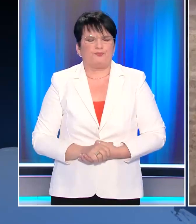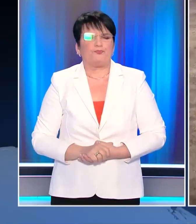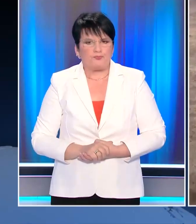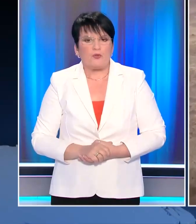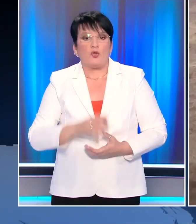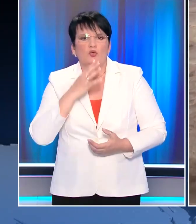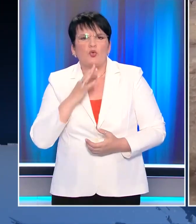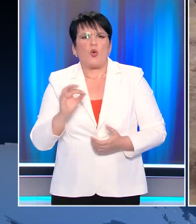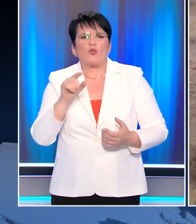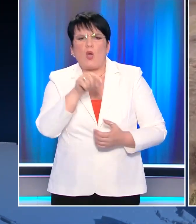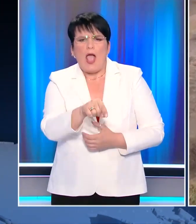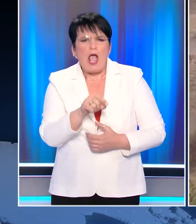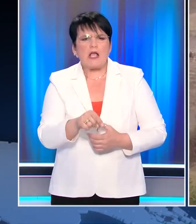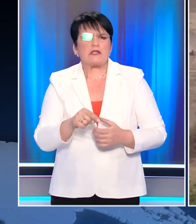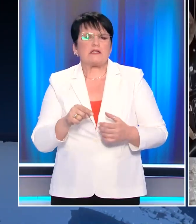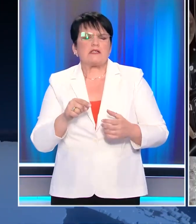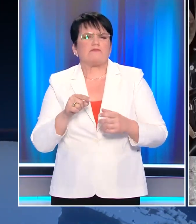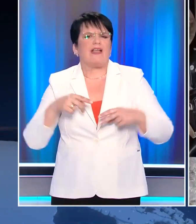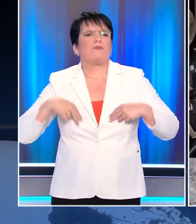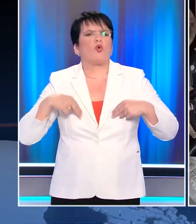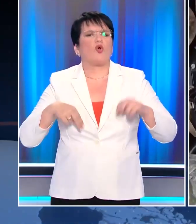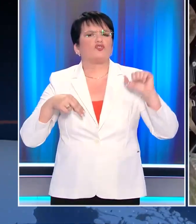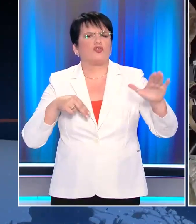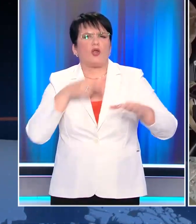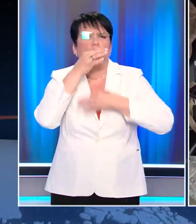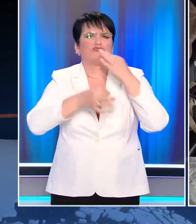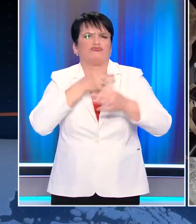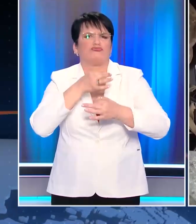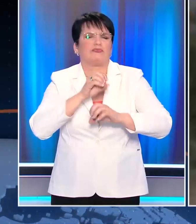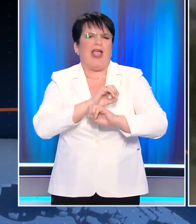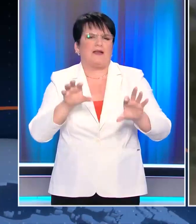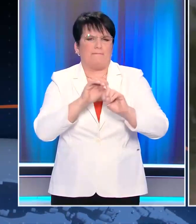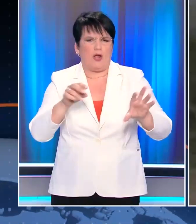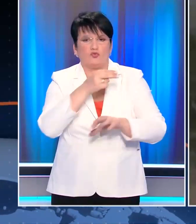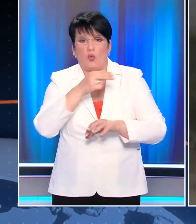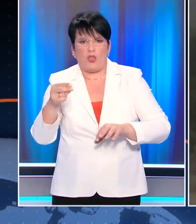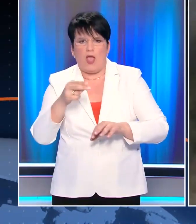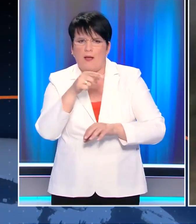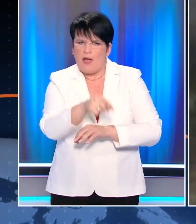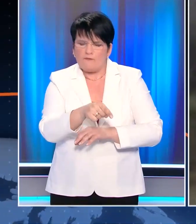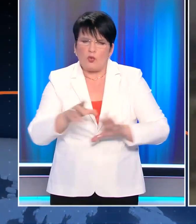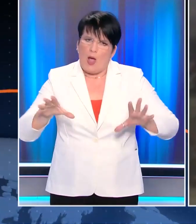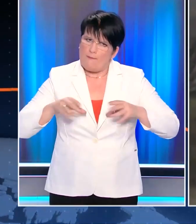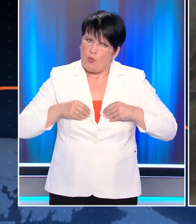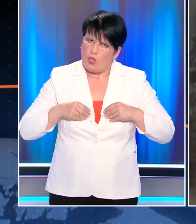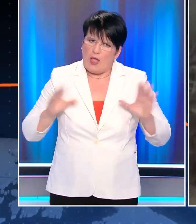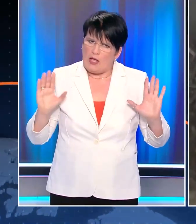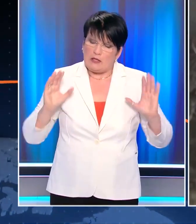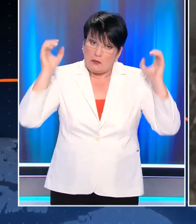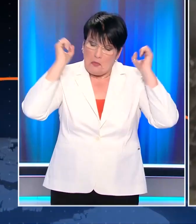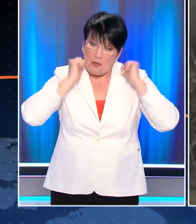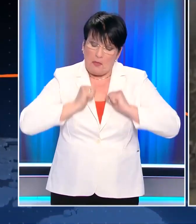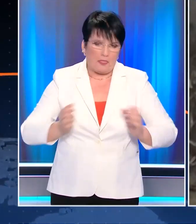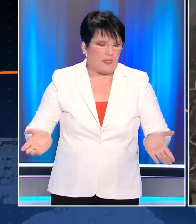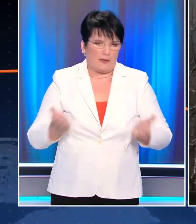ενδεχόμενης χρήσης πυρηνικών προβαίνει ο Σεργέη Λαυρόφ που τονίζει ότι ναι μεν ένας πυρηνικός πόλεμος δεν είναι αποδεκτός. Το ενδεχόμενος τόσο μιας πυρηνικής